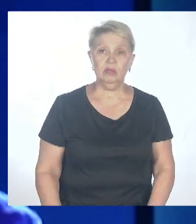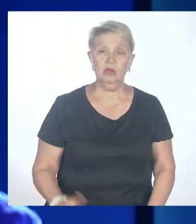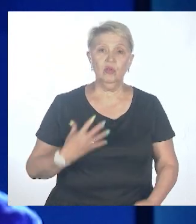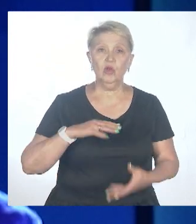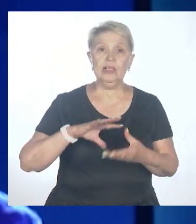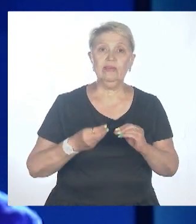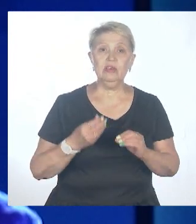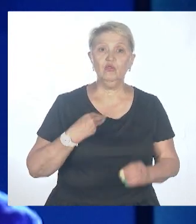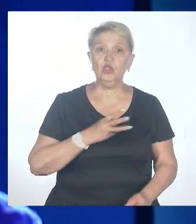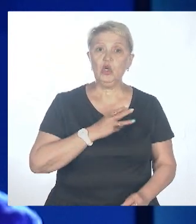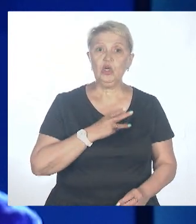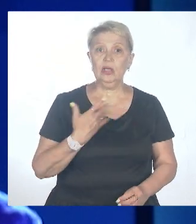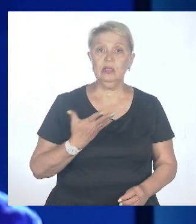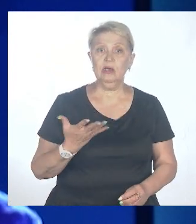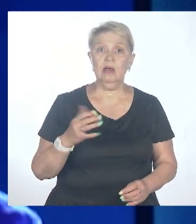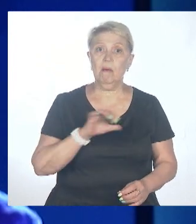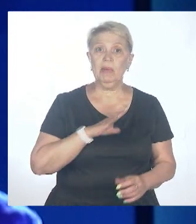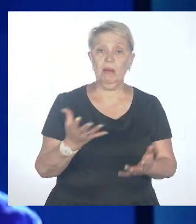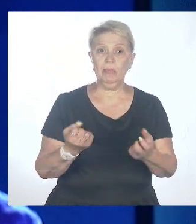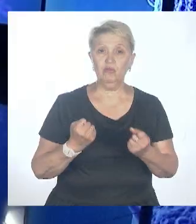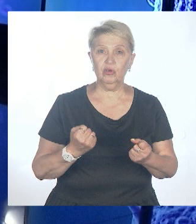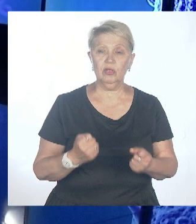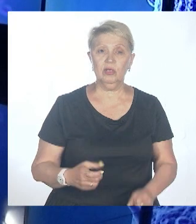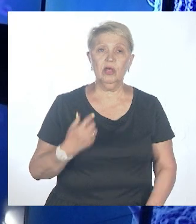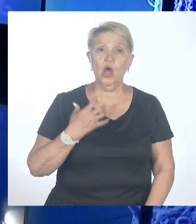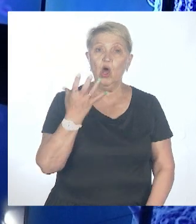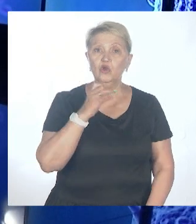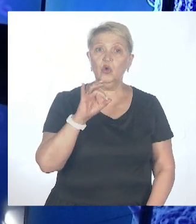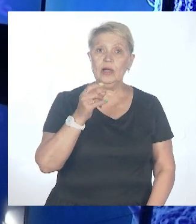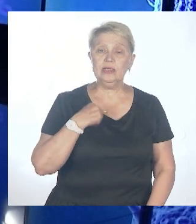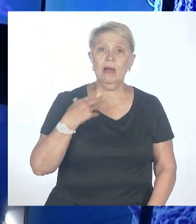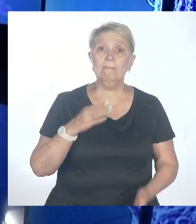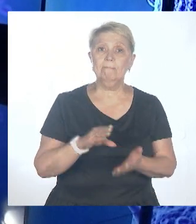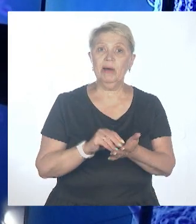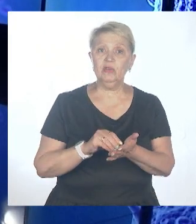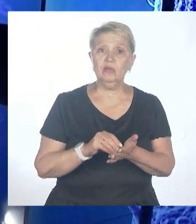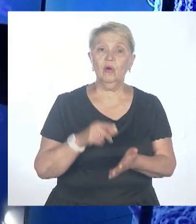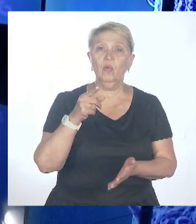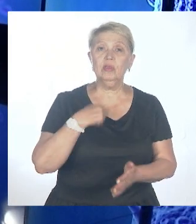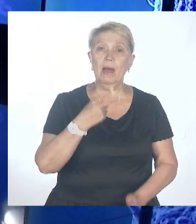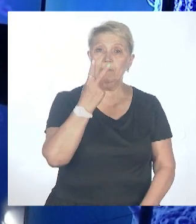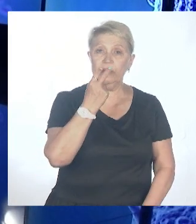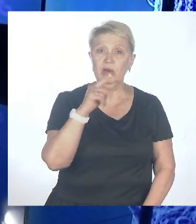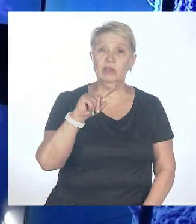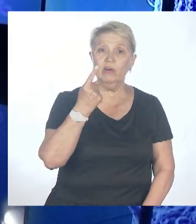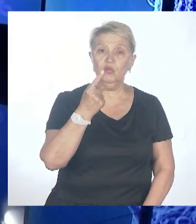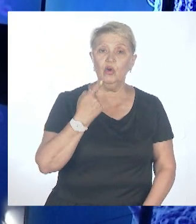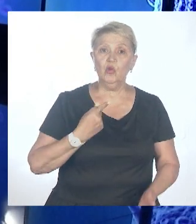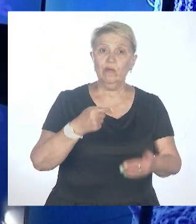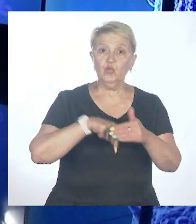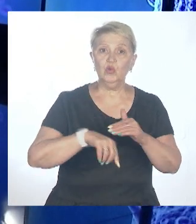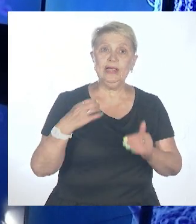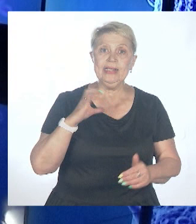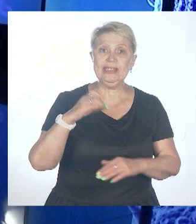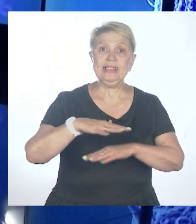бы получить вот на данный момент. Да ниоткуда. Дело в том, что, я еще раз повторяю, да, он как бы обосабливается внутри одной страны. А как это мы